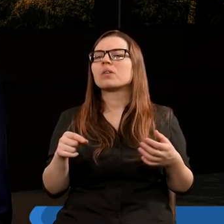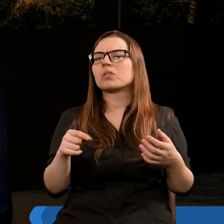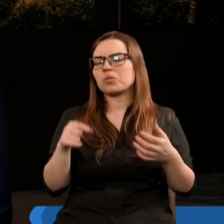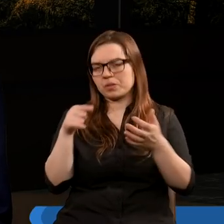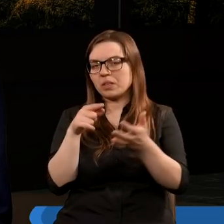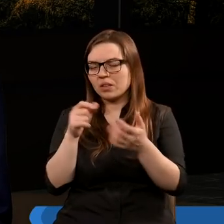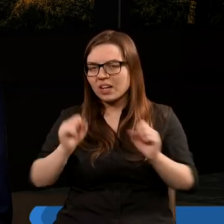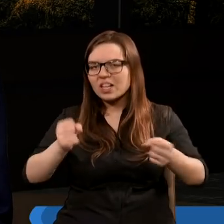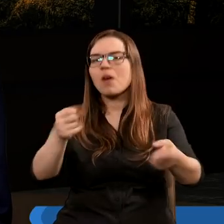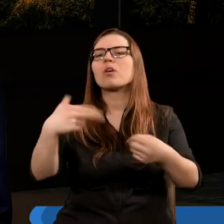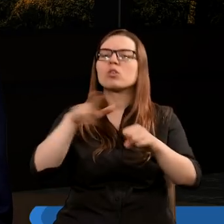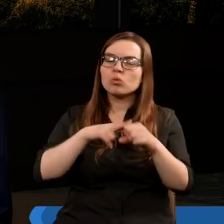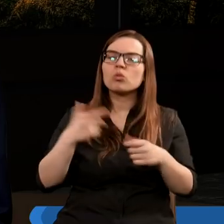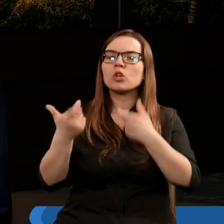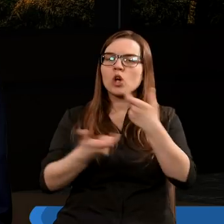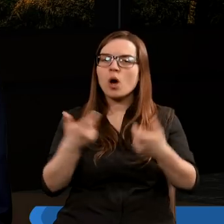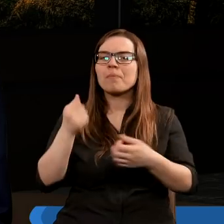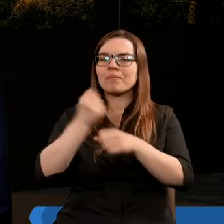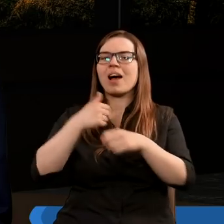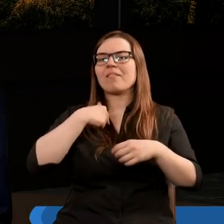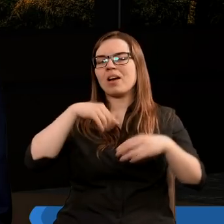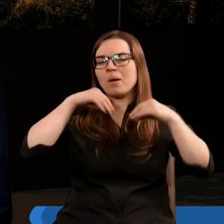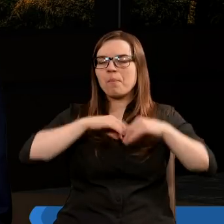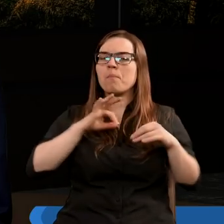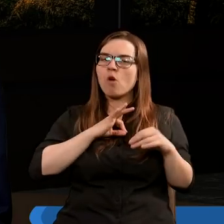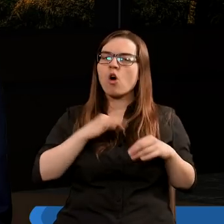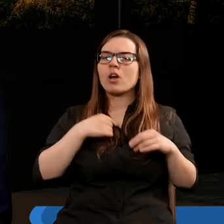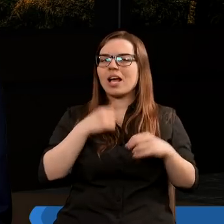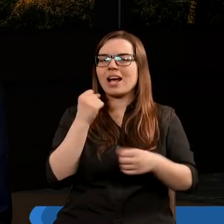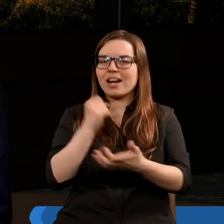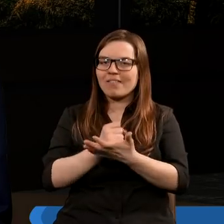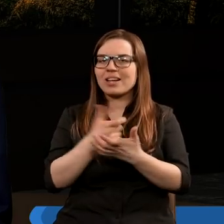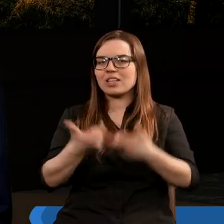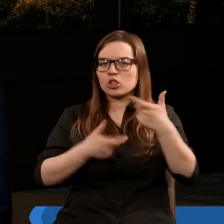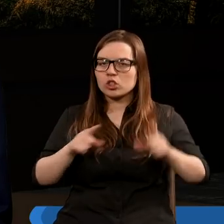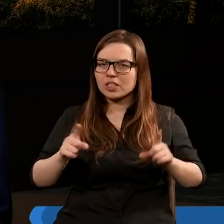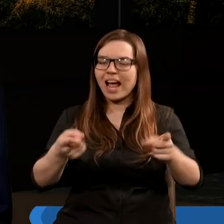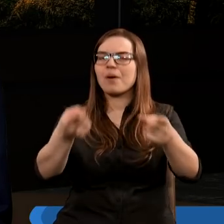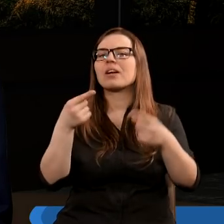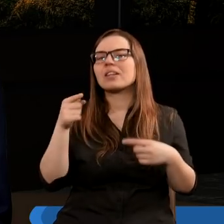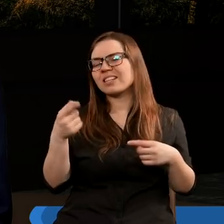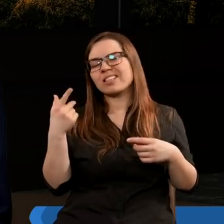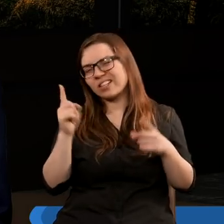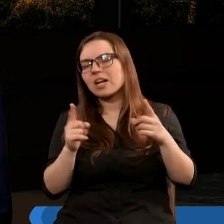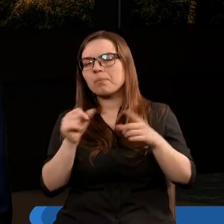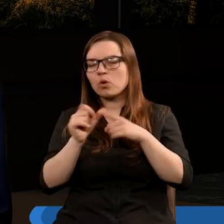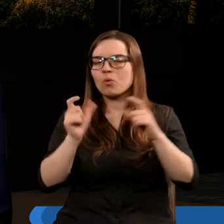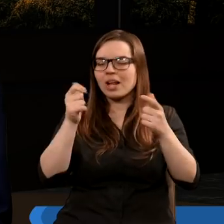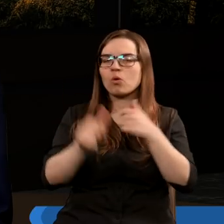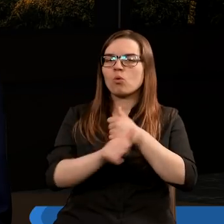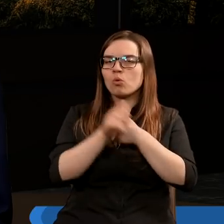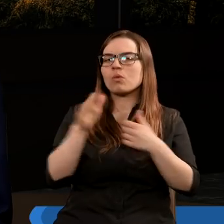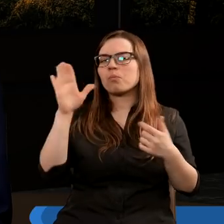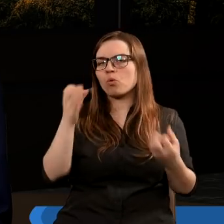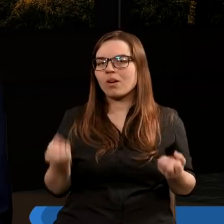uzurpatorem, tym, który rości sobie prawa, które należą się tylko Bogu. Także tu mamy wszystkie takie nieprzypadkowe cechy wymienione.